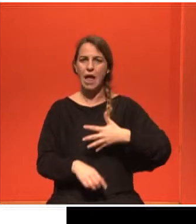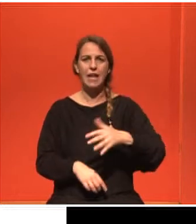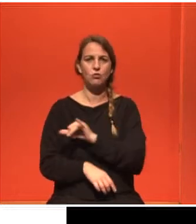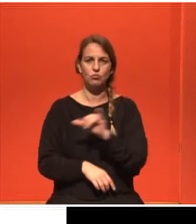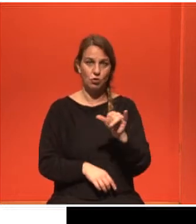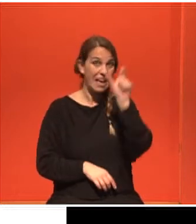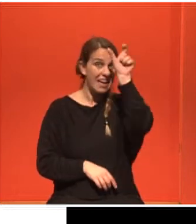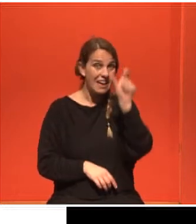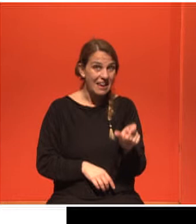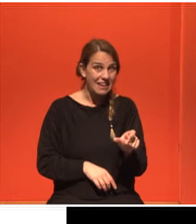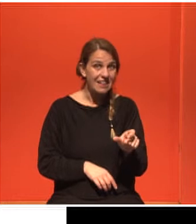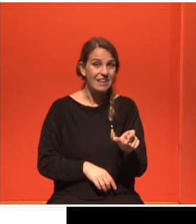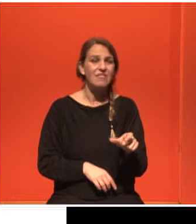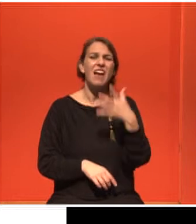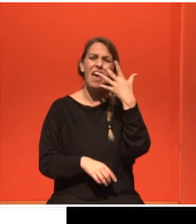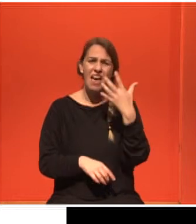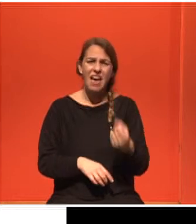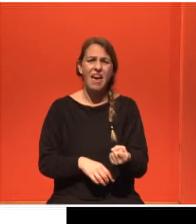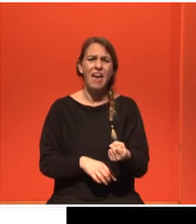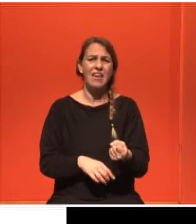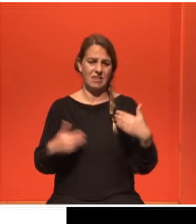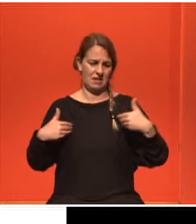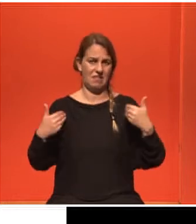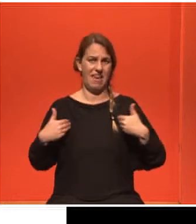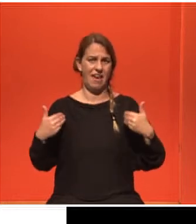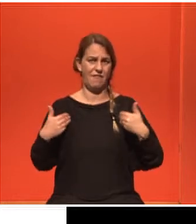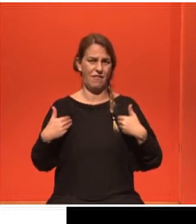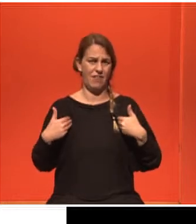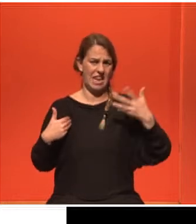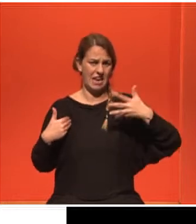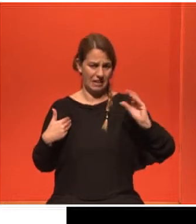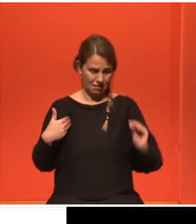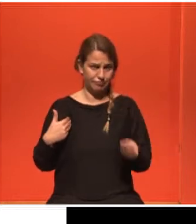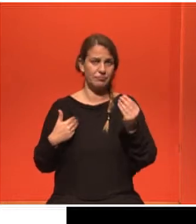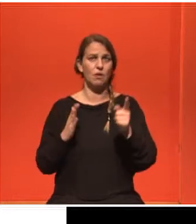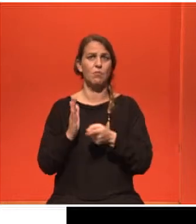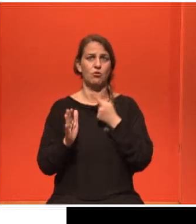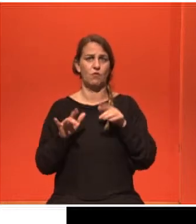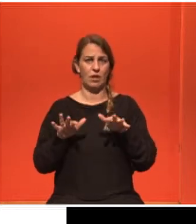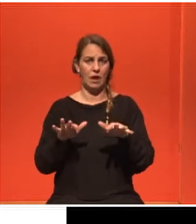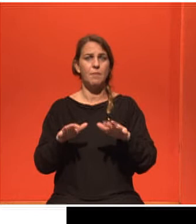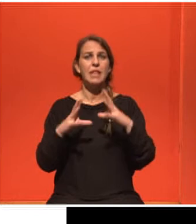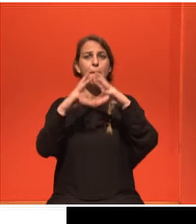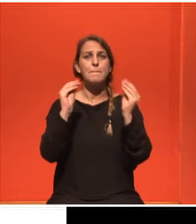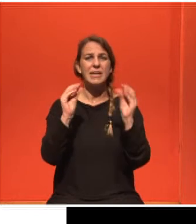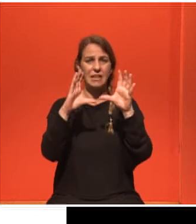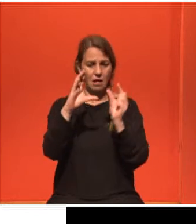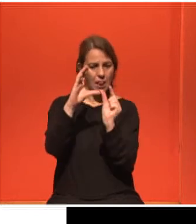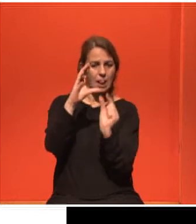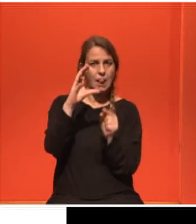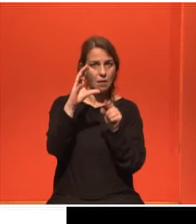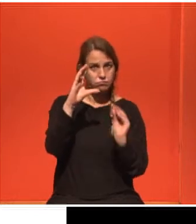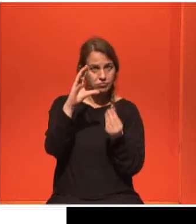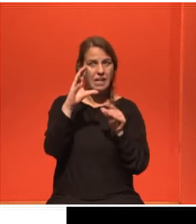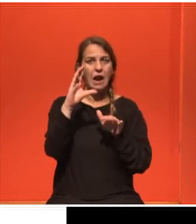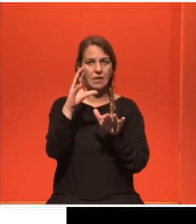ιστορικό αιματολογικής νεοπλασίας σε φηβική ηλικία. Είχε ένα πολύ αρχόμενο καρκίνο ματραχύλου μήτρας. Η αρχική συμβουλευτική που είχε δεχτεί